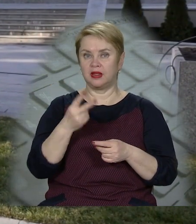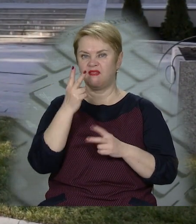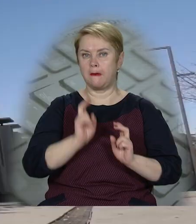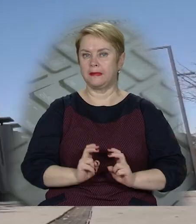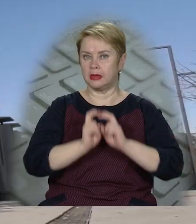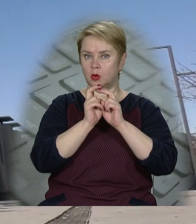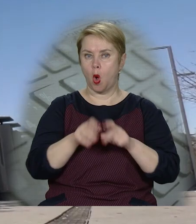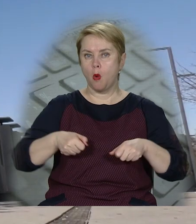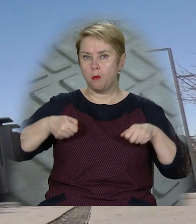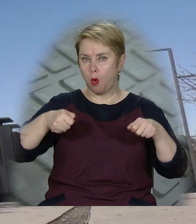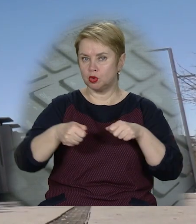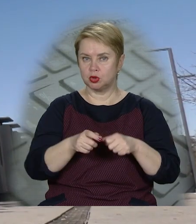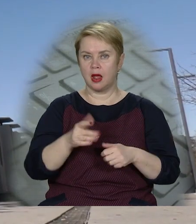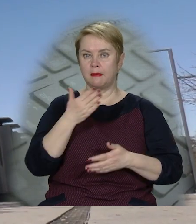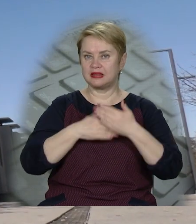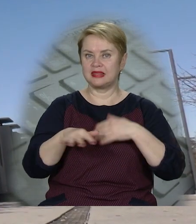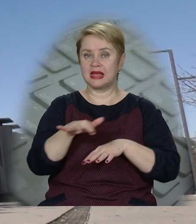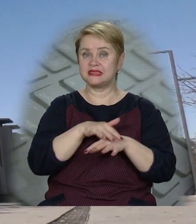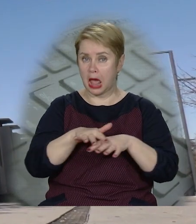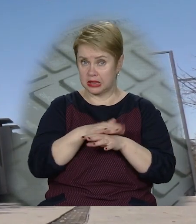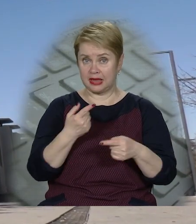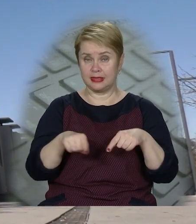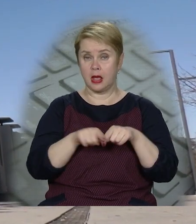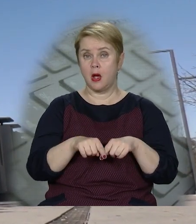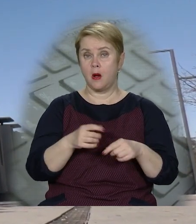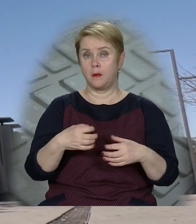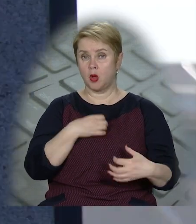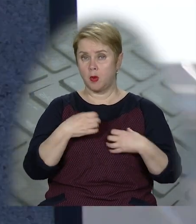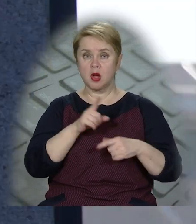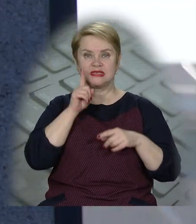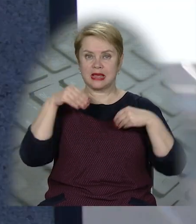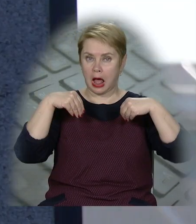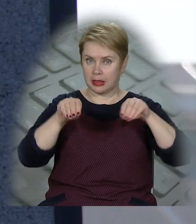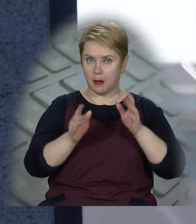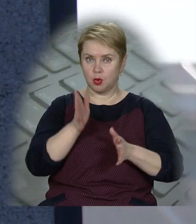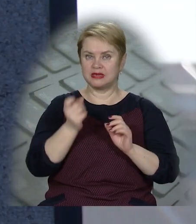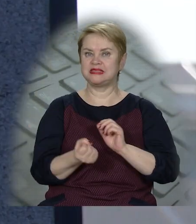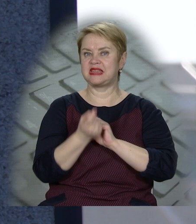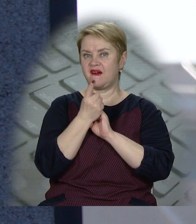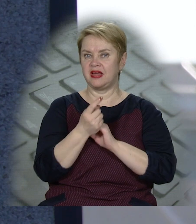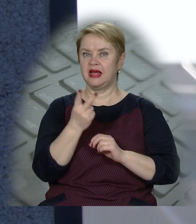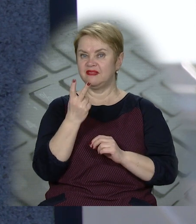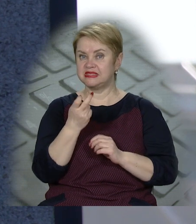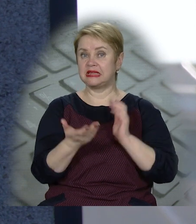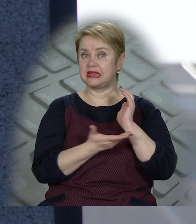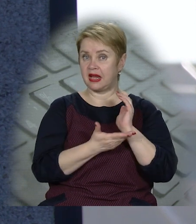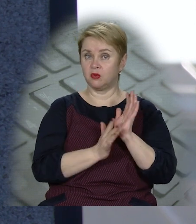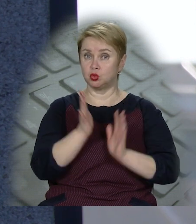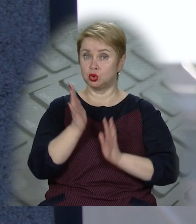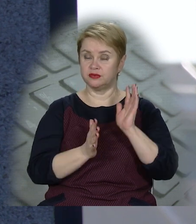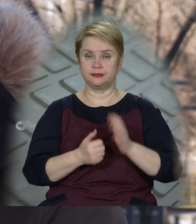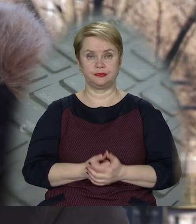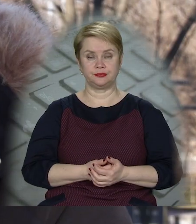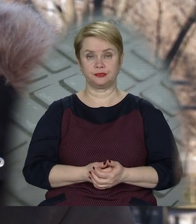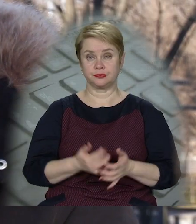два підйомники, поручні для маломобільних груп населення. Подбають і про озеленення. На бульварі з'являться понад дві сотні дерев та кущів.